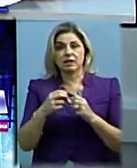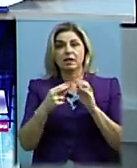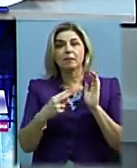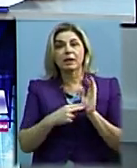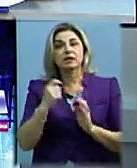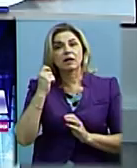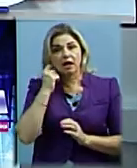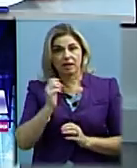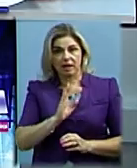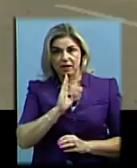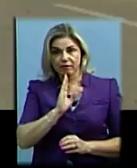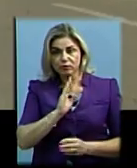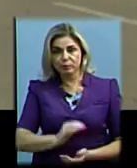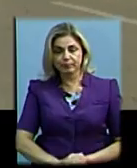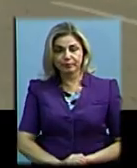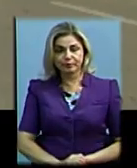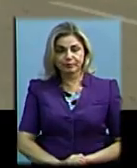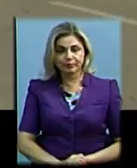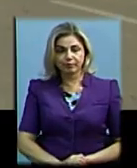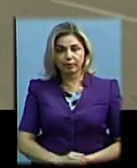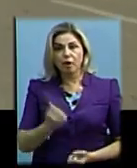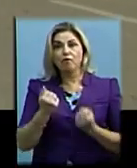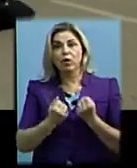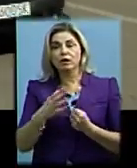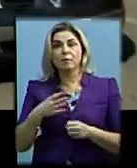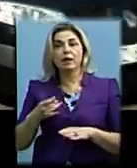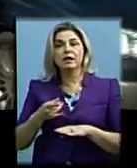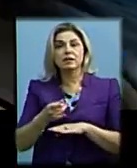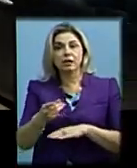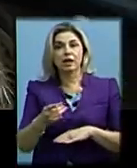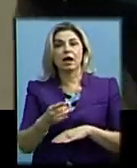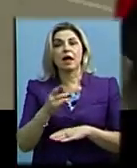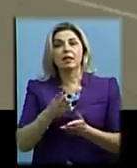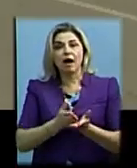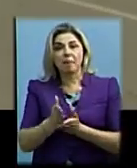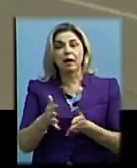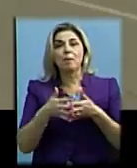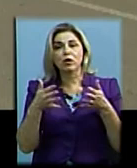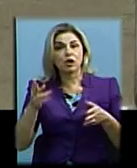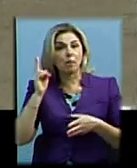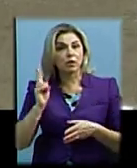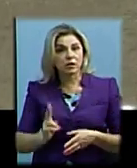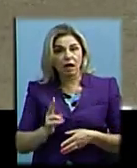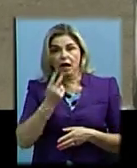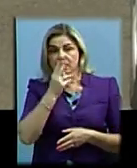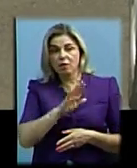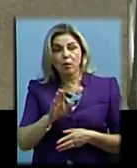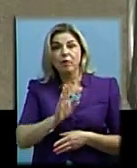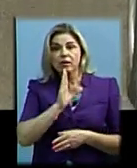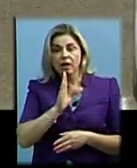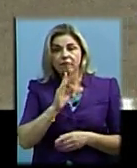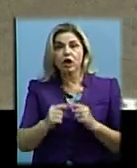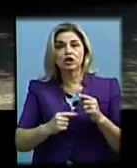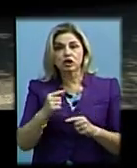-річну дівчинку. Водій рухався вулицею Шнейрсона у напрямку Великої морської. Не побачив дівчинку через